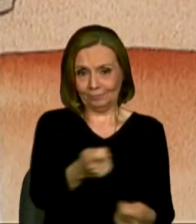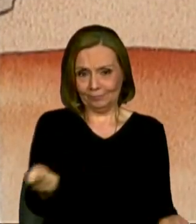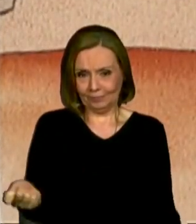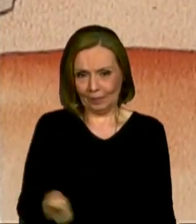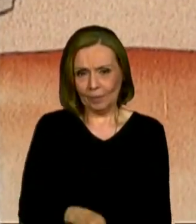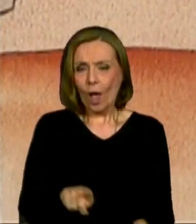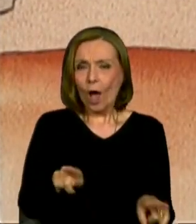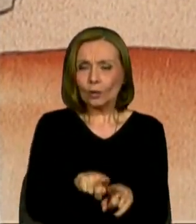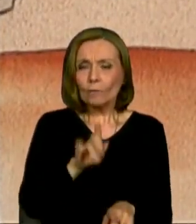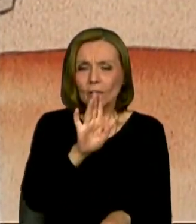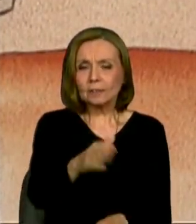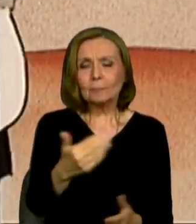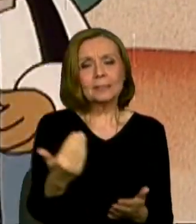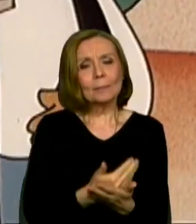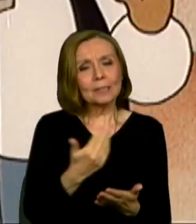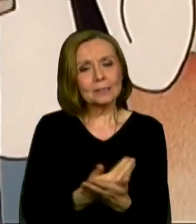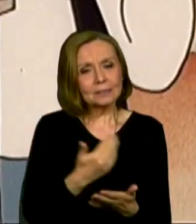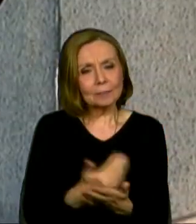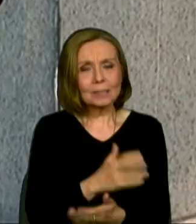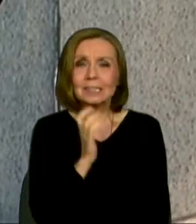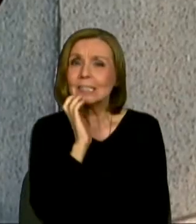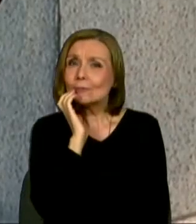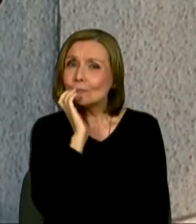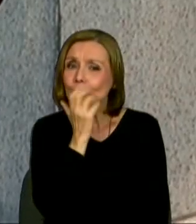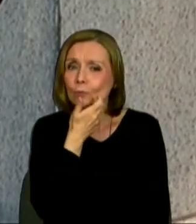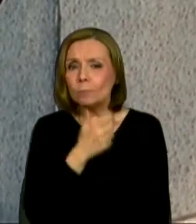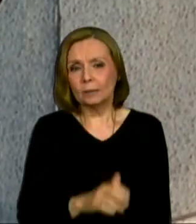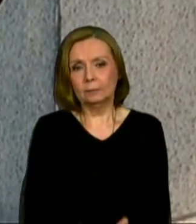Aj tebe dám zarobiť, skupáň.